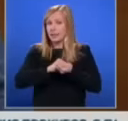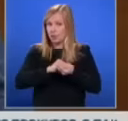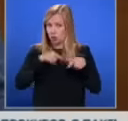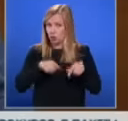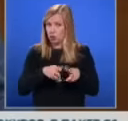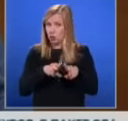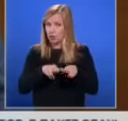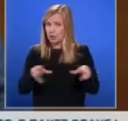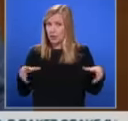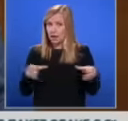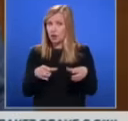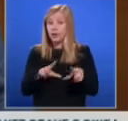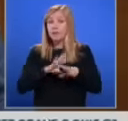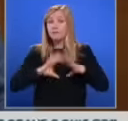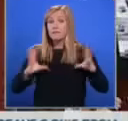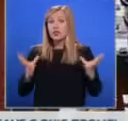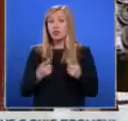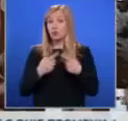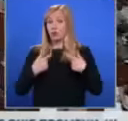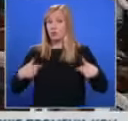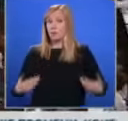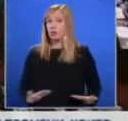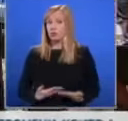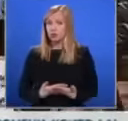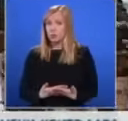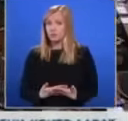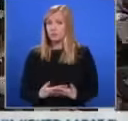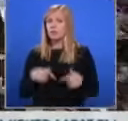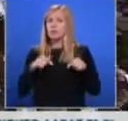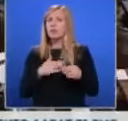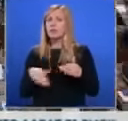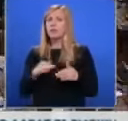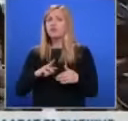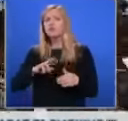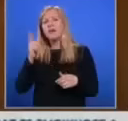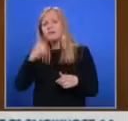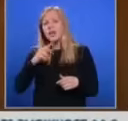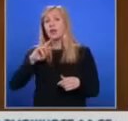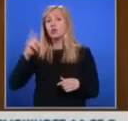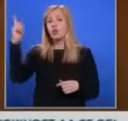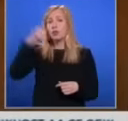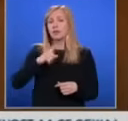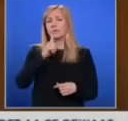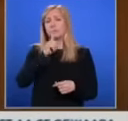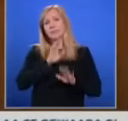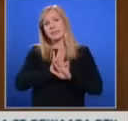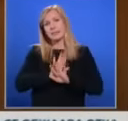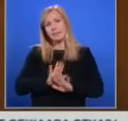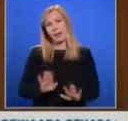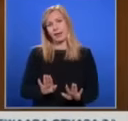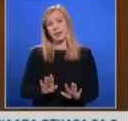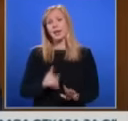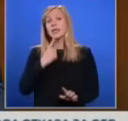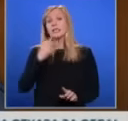е всичко, от което имаме нужда. Днес повече от всеки друг ден в календара трябва да бъдем малко по-смирани, за да си